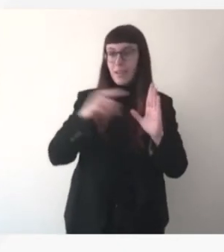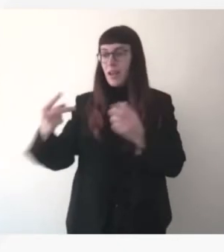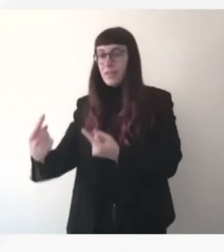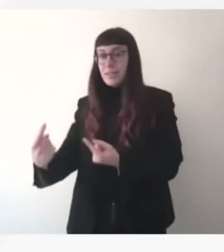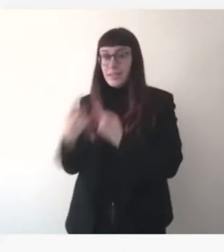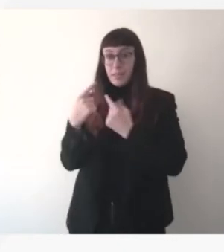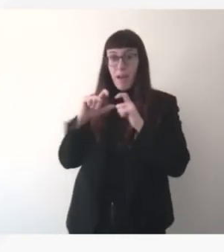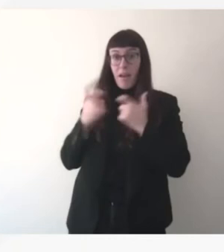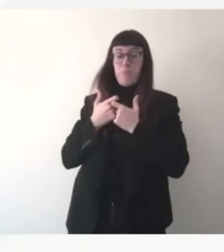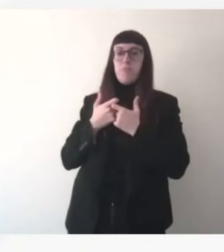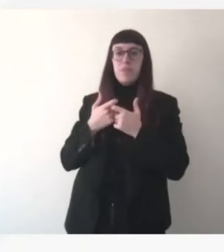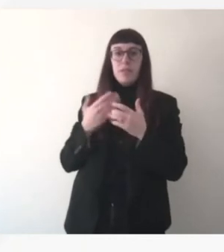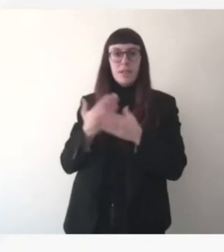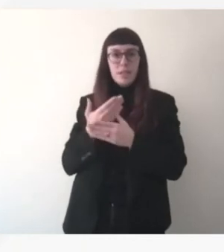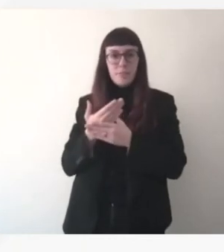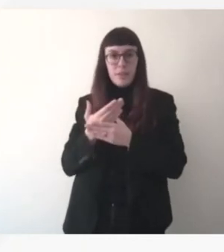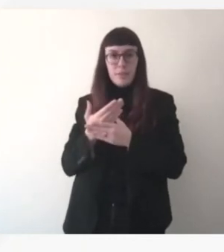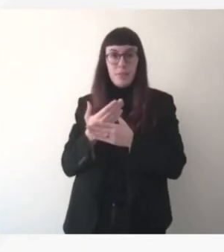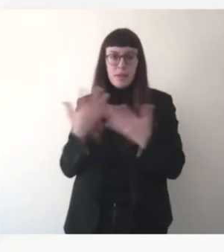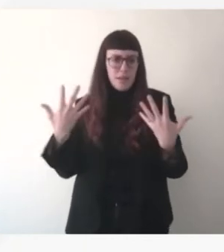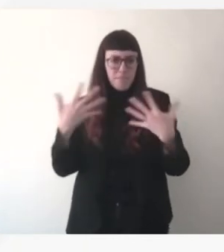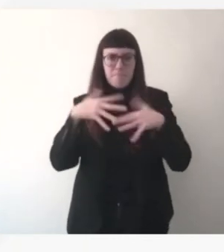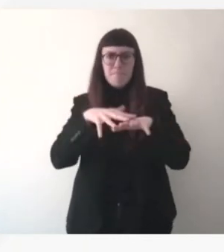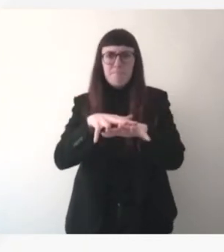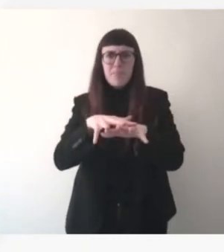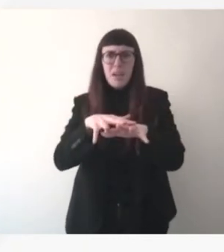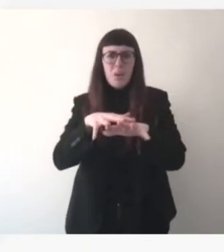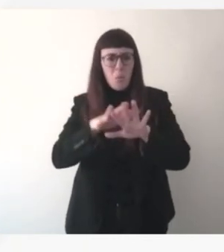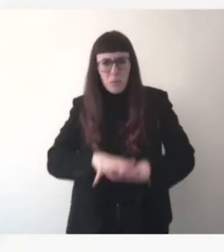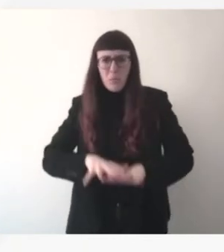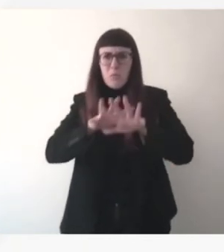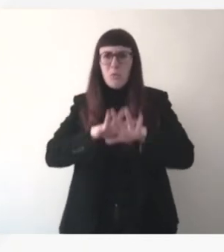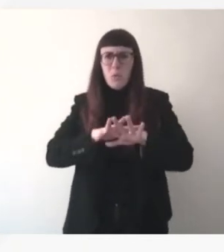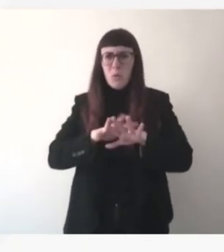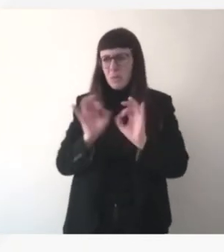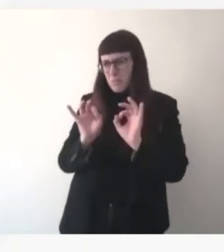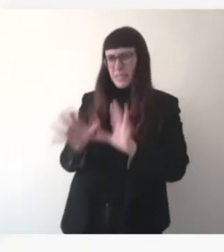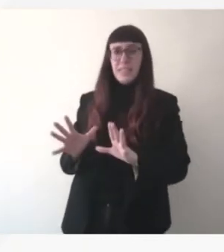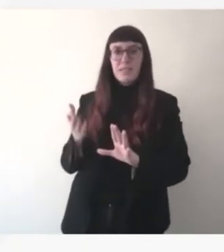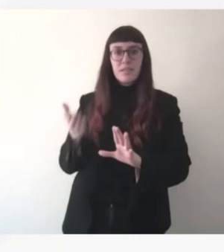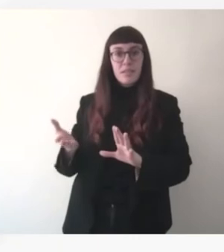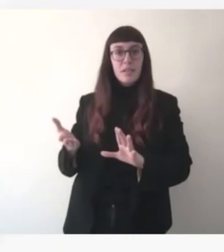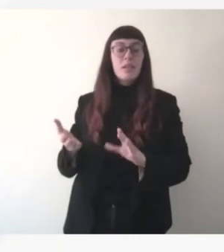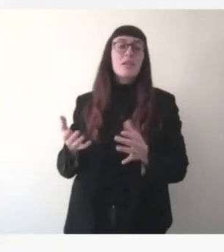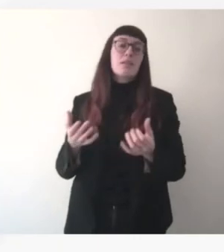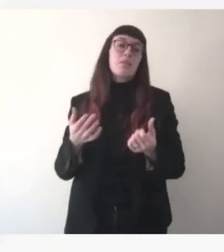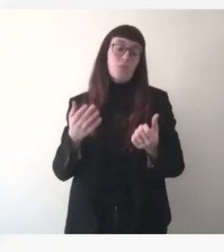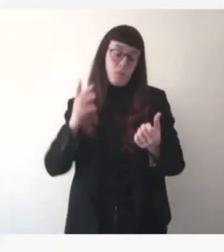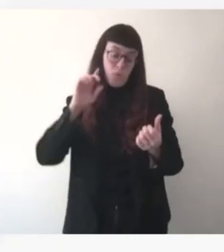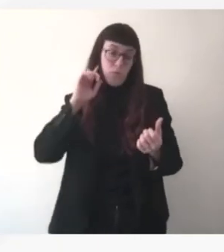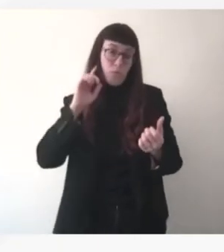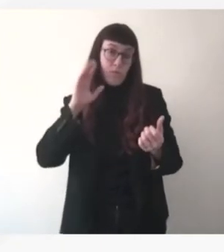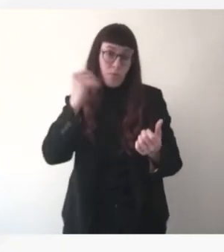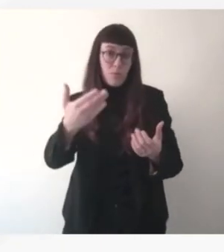extrêmement rapide dès lors qu'un problème serait constaté sur la question des réseaux de télécommunications. Ce que je viens de vous dire ne